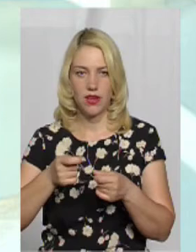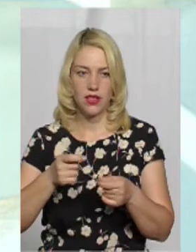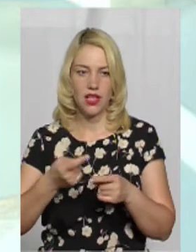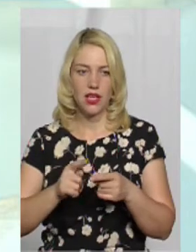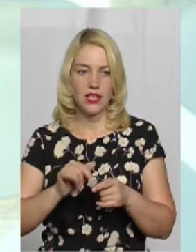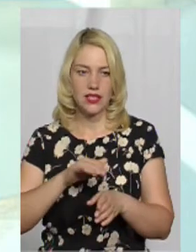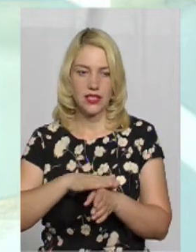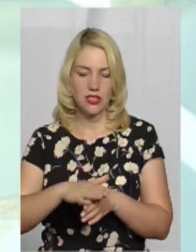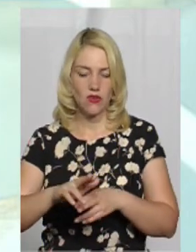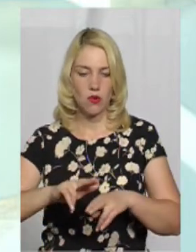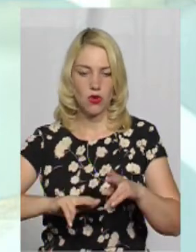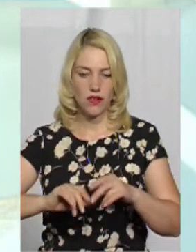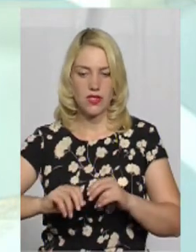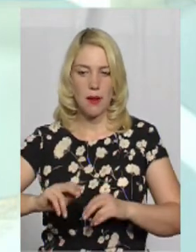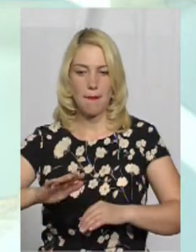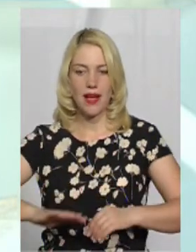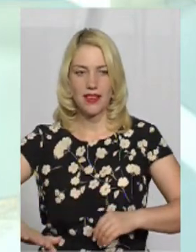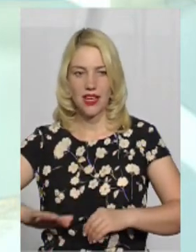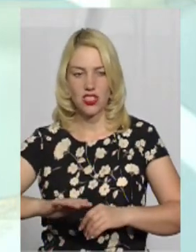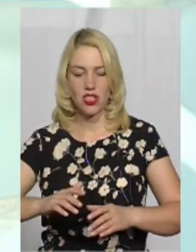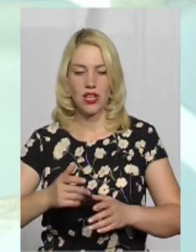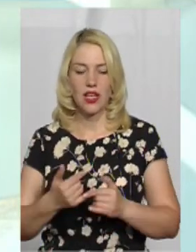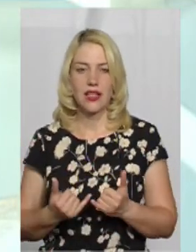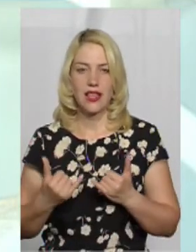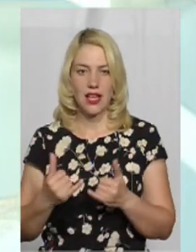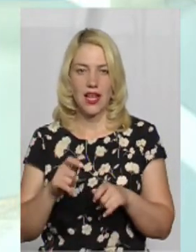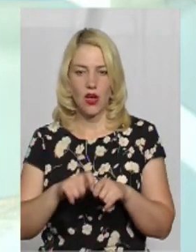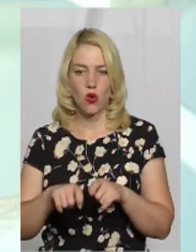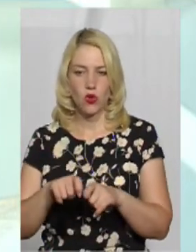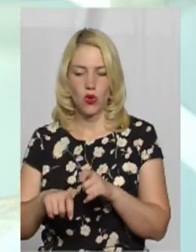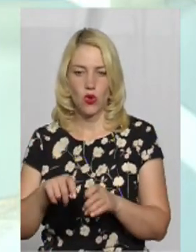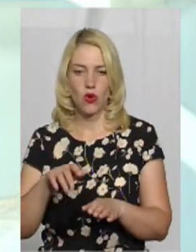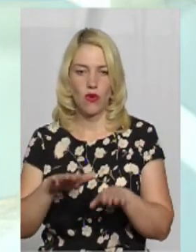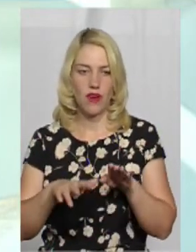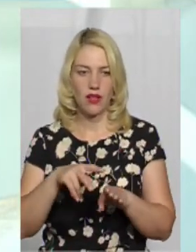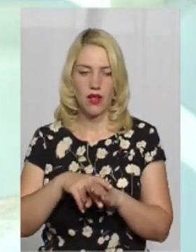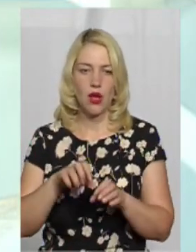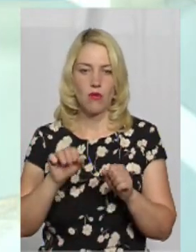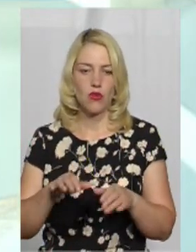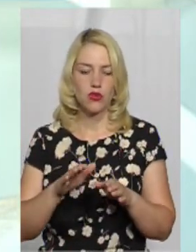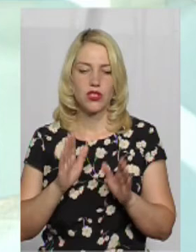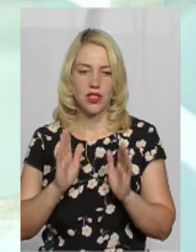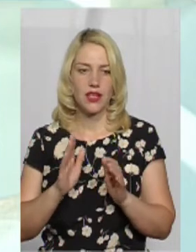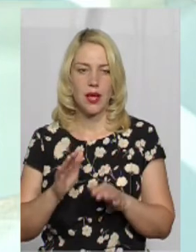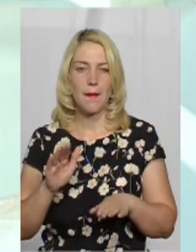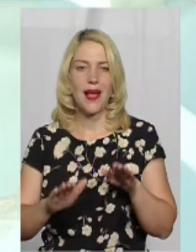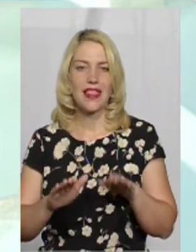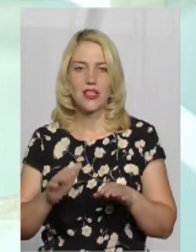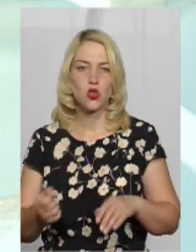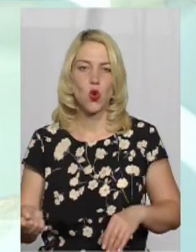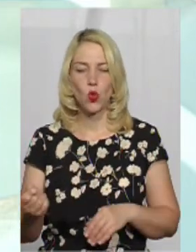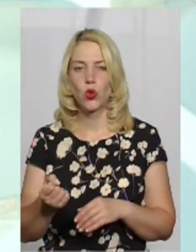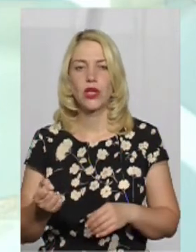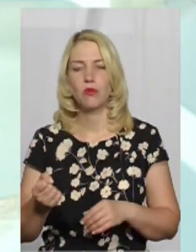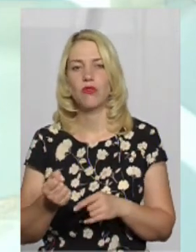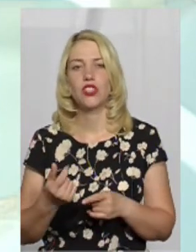Здійснювати будівництво майданчиків для здійснювання абаритно-вагового контролю можуть лише балансу утримувачі, автомобільних доріг